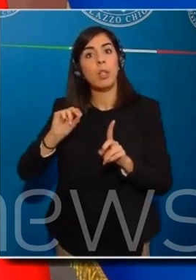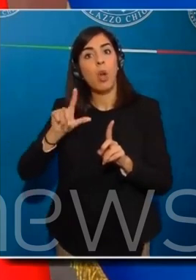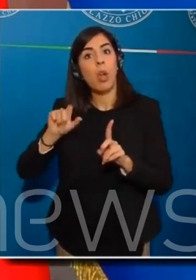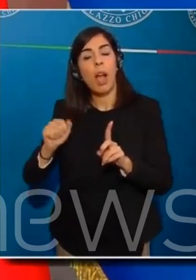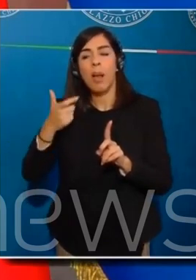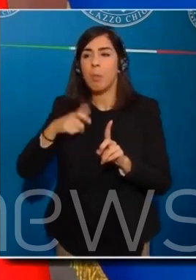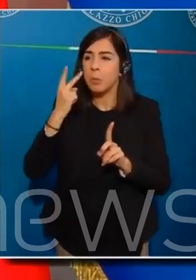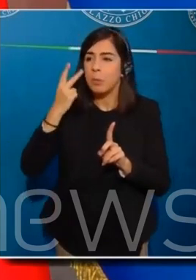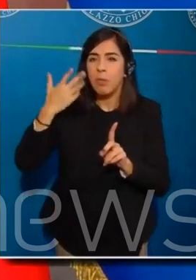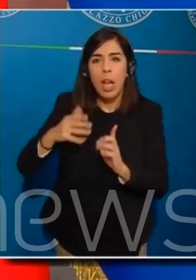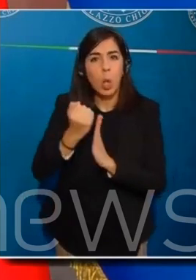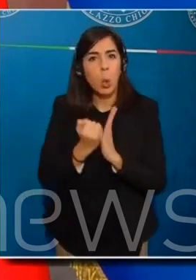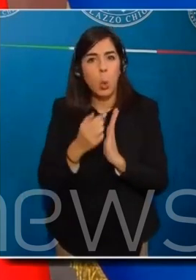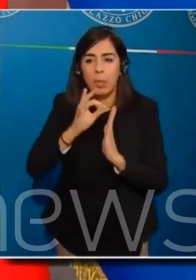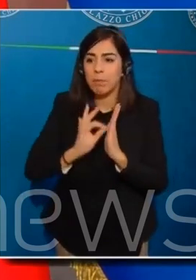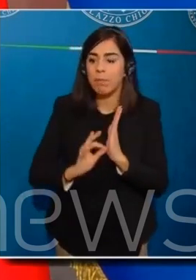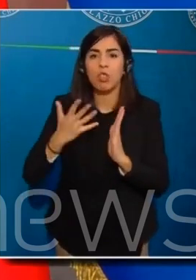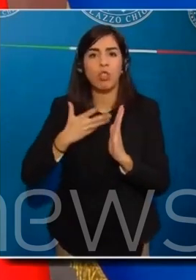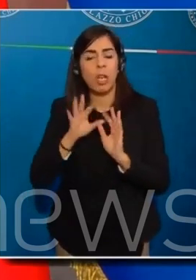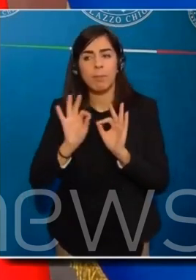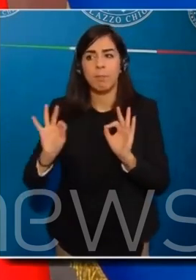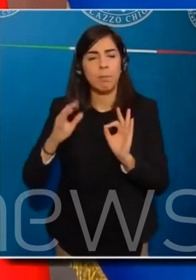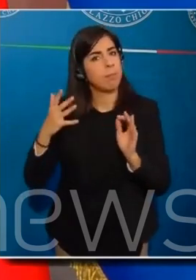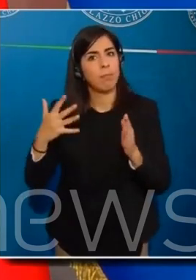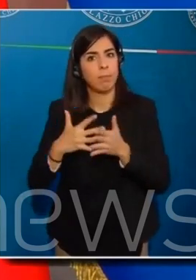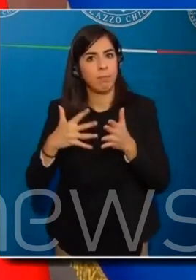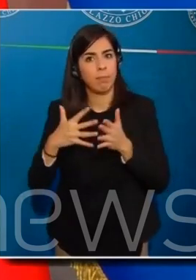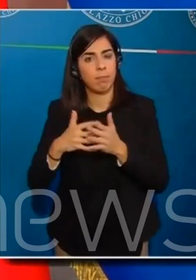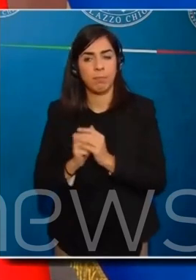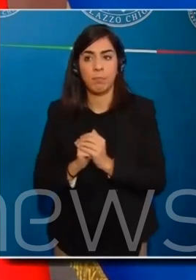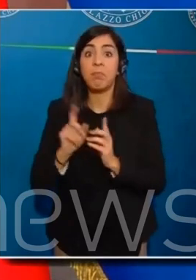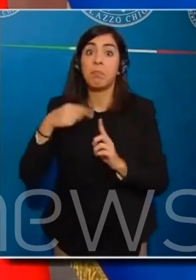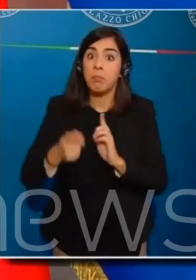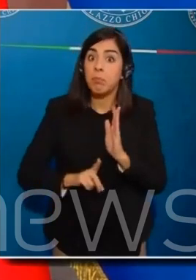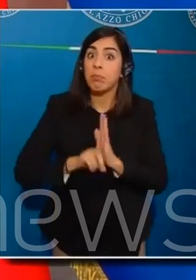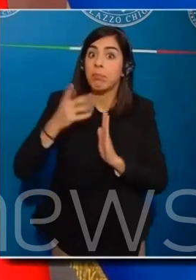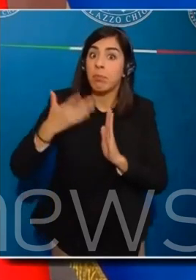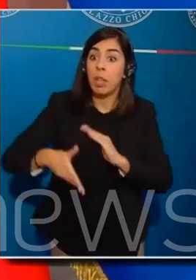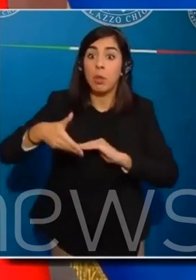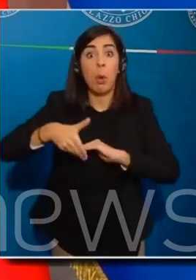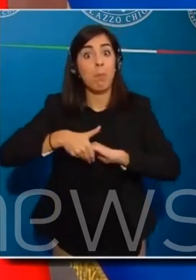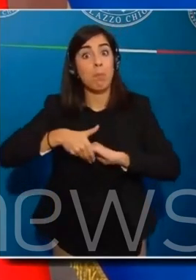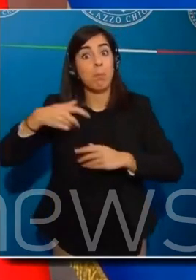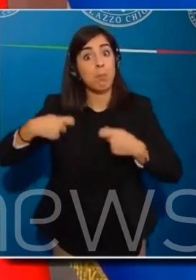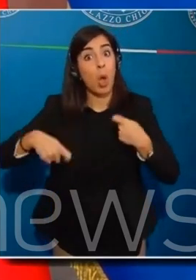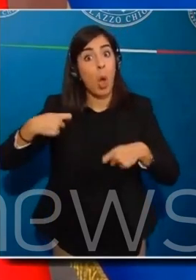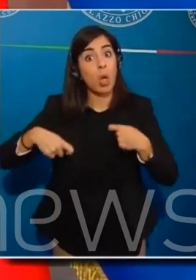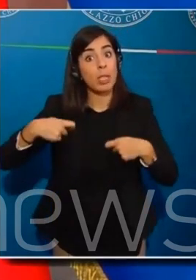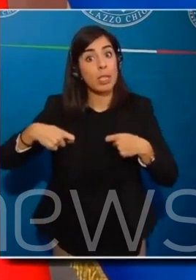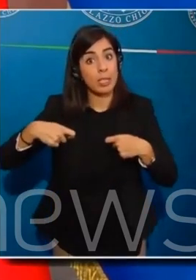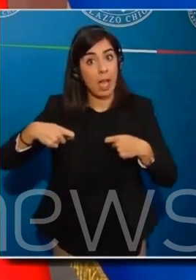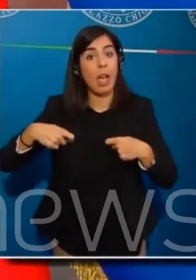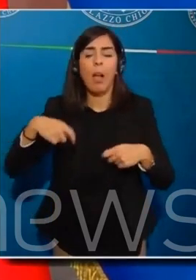contributi critici e adesso dopo quella bozza, una bozza